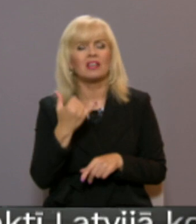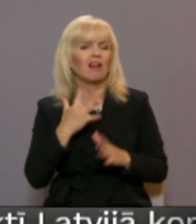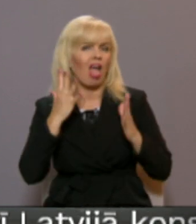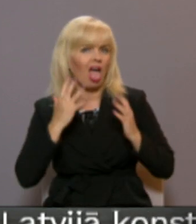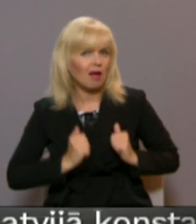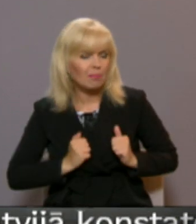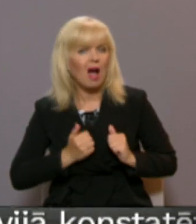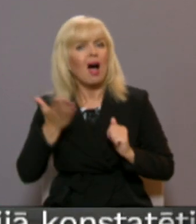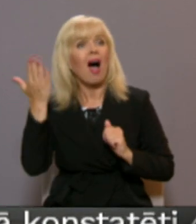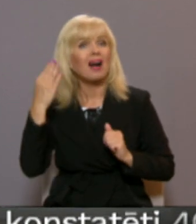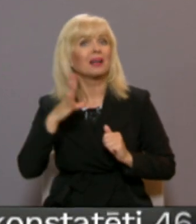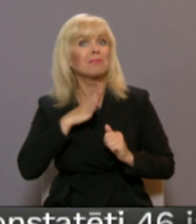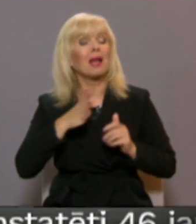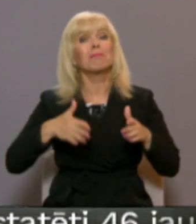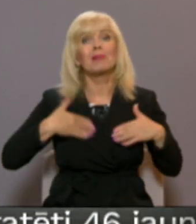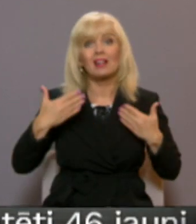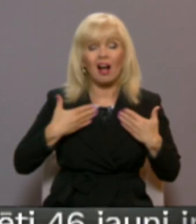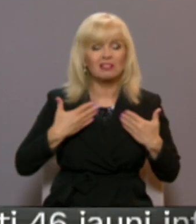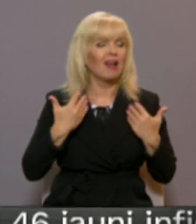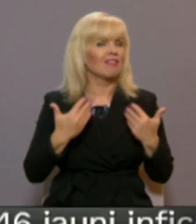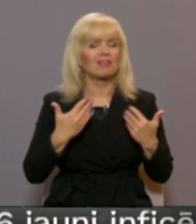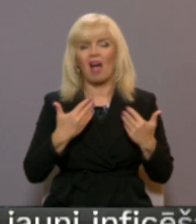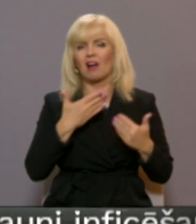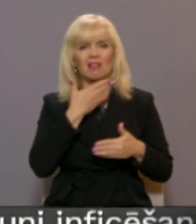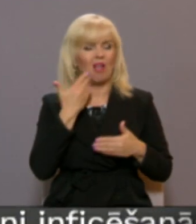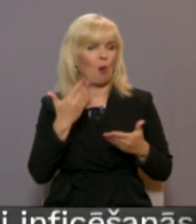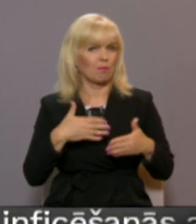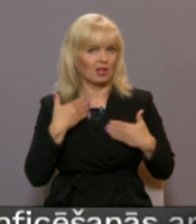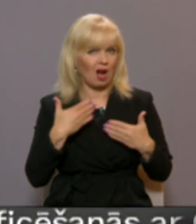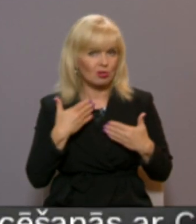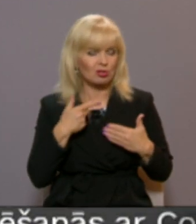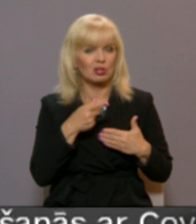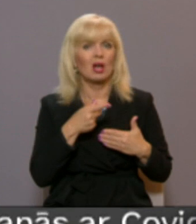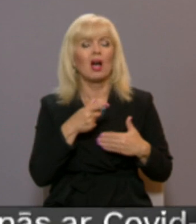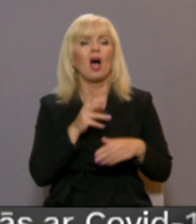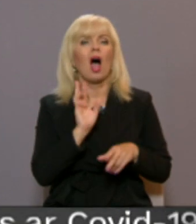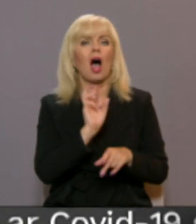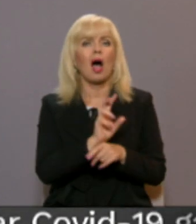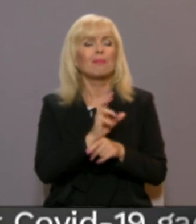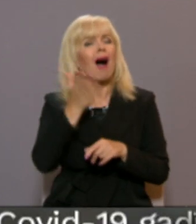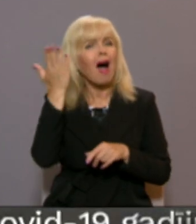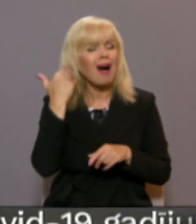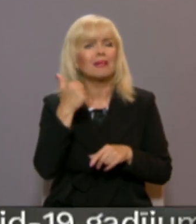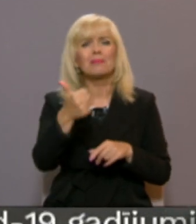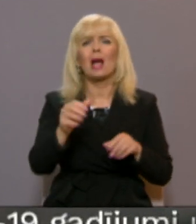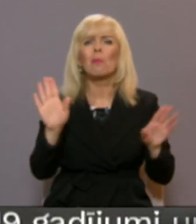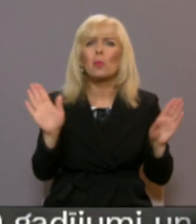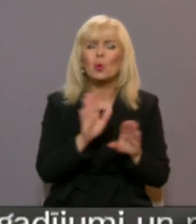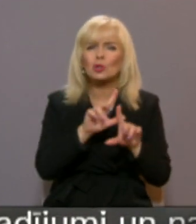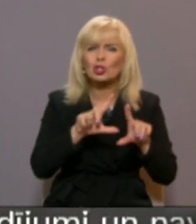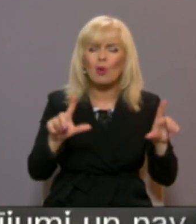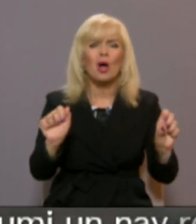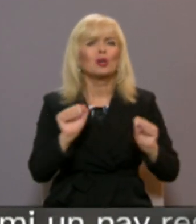Tas, kas sanāk sagādāja prieku vai es nesagādāju tik lielu prieku. Sanāk apmeklē muzikas skolas, sporta pulciņus,